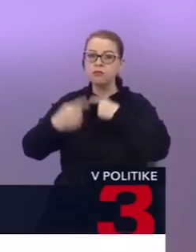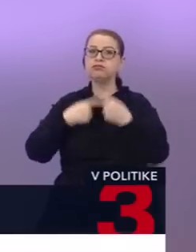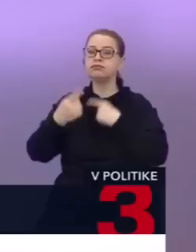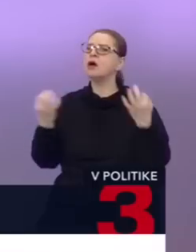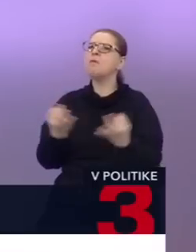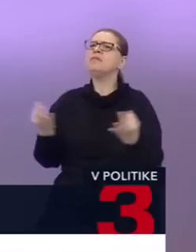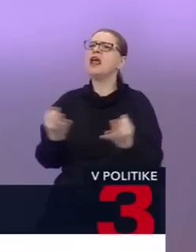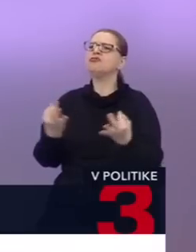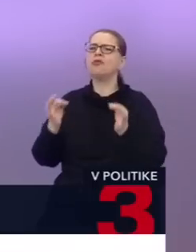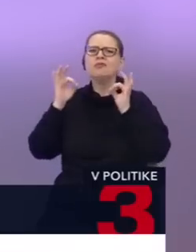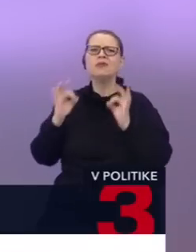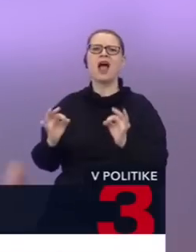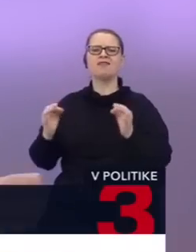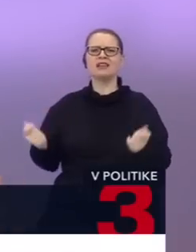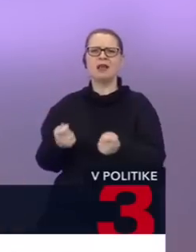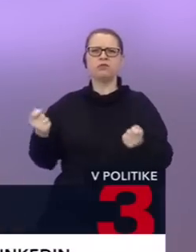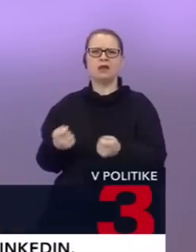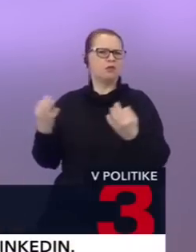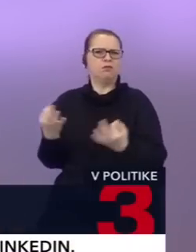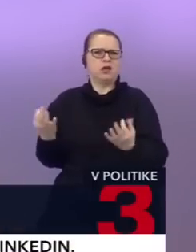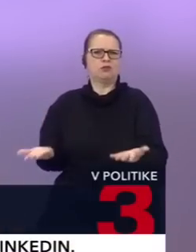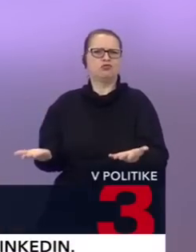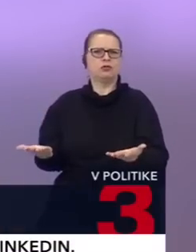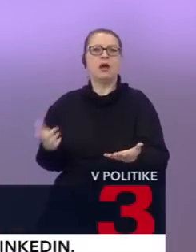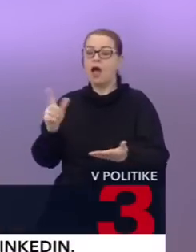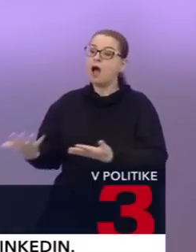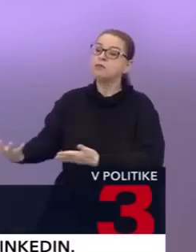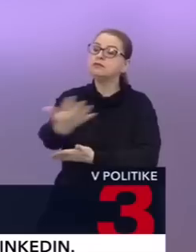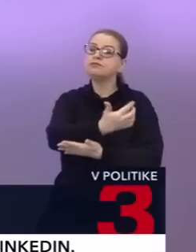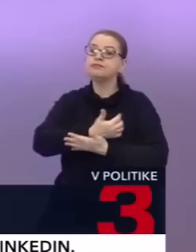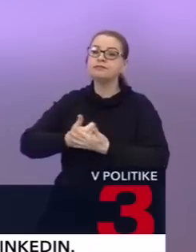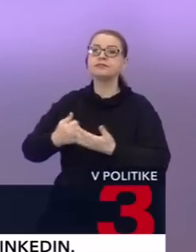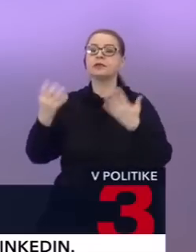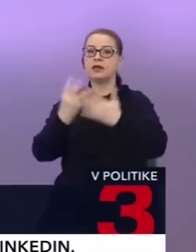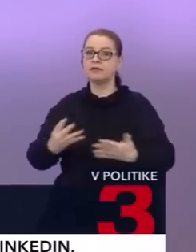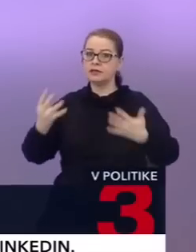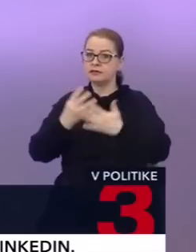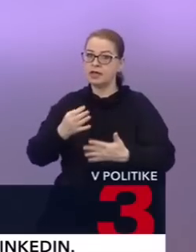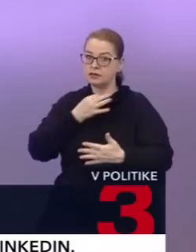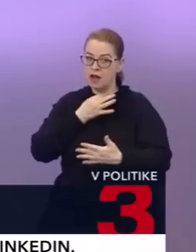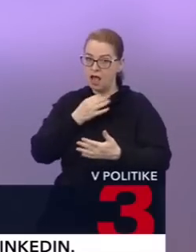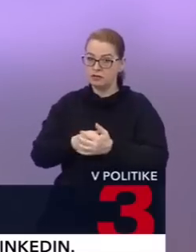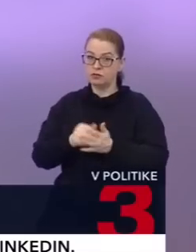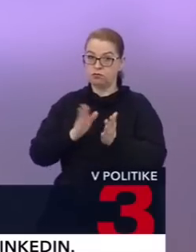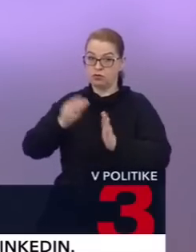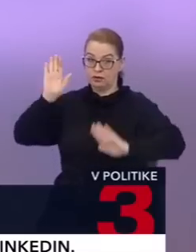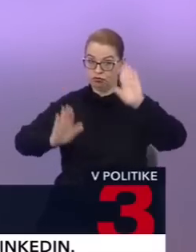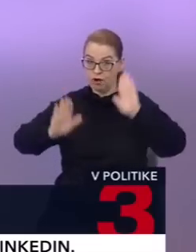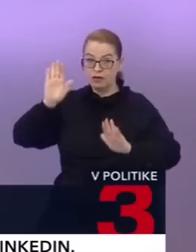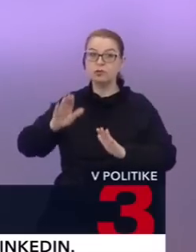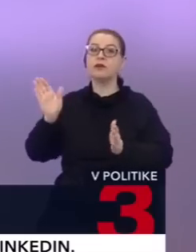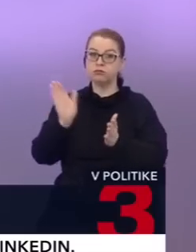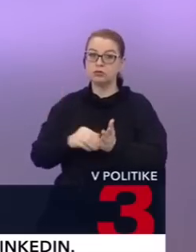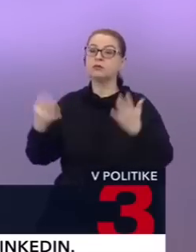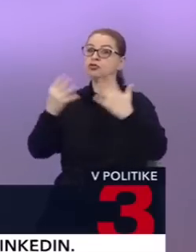september. Je to priednik toho, aby sa nazbíralo 90 hlasov. To je dôležité, lebo keď chcete to odhlasovať, potrebujete 90 hlasov. Aj